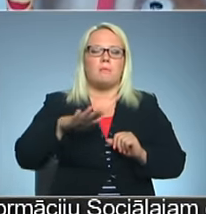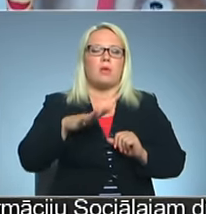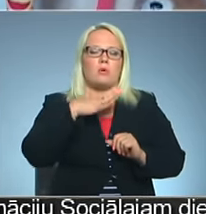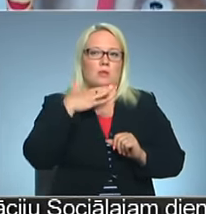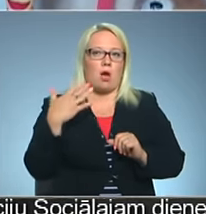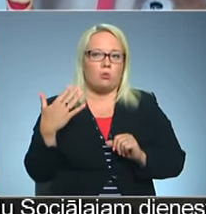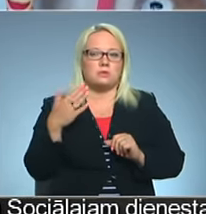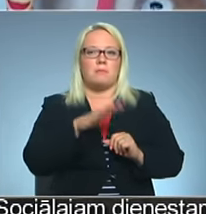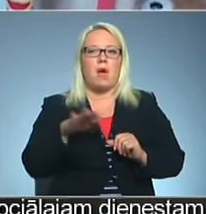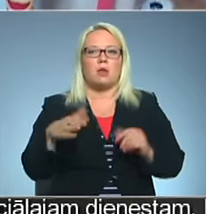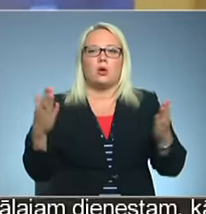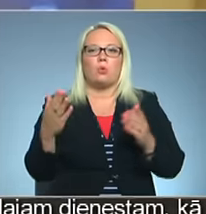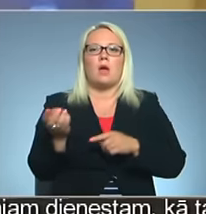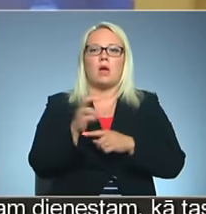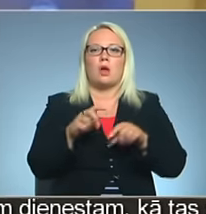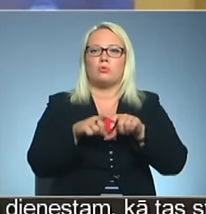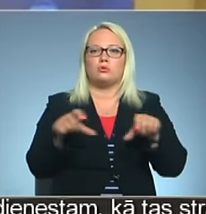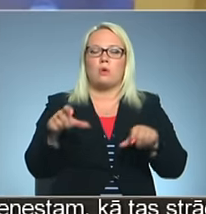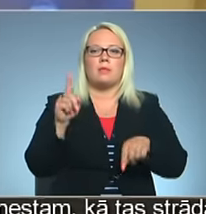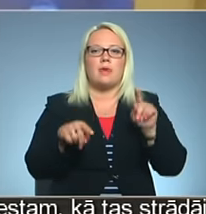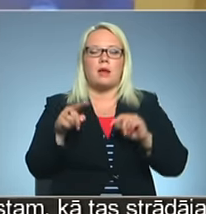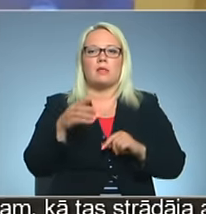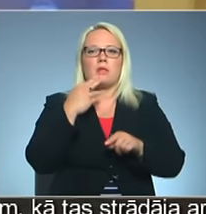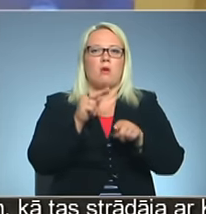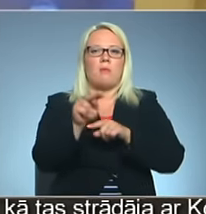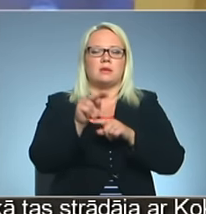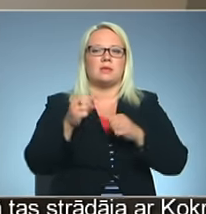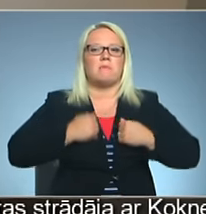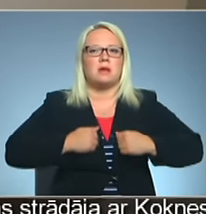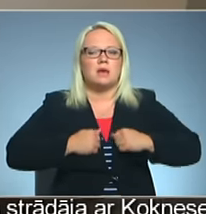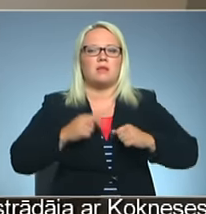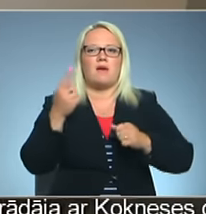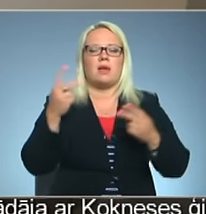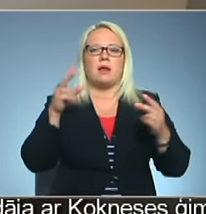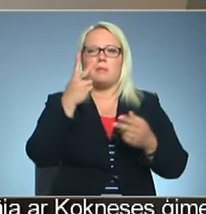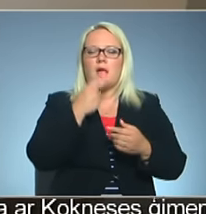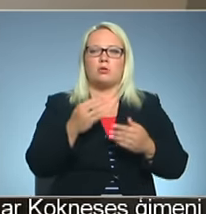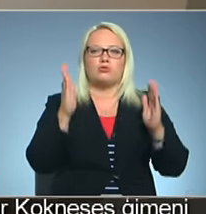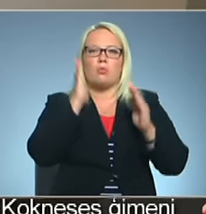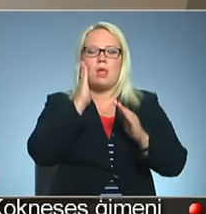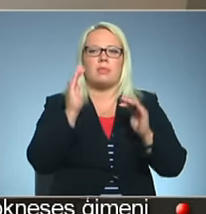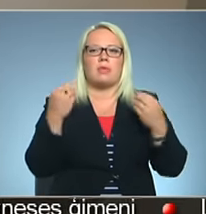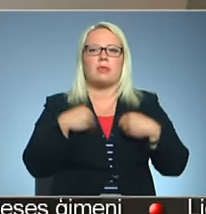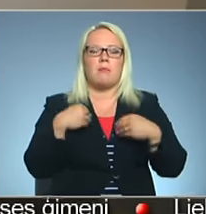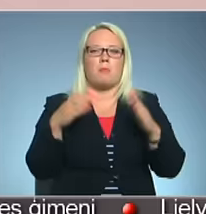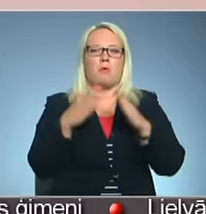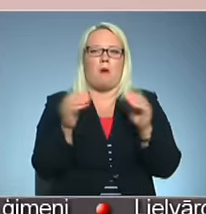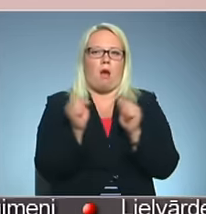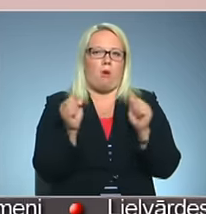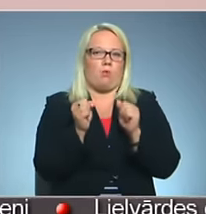daudz. Bērni, kuri atnāk uz skolu, Nereti nav mācīti mazgāties vai ir ieraduši gulēt ar drēbēm, jo mājās ir augsti.